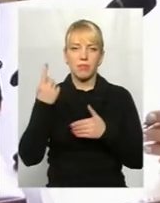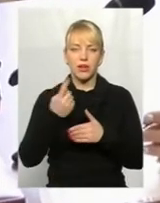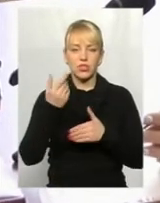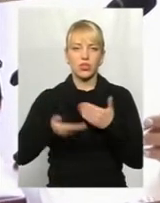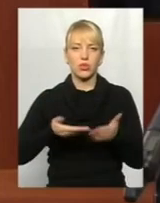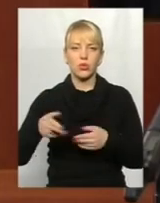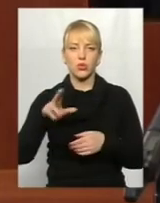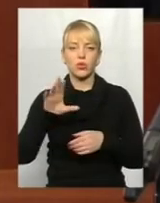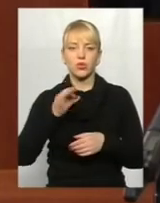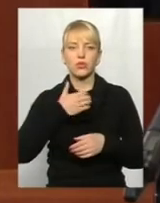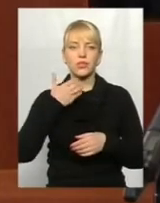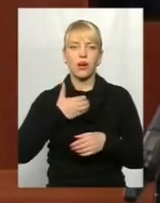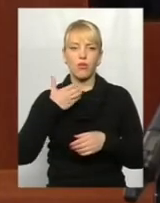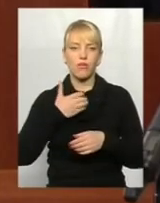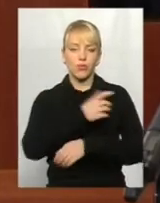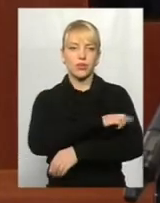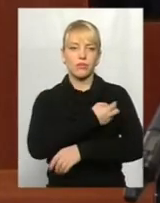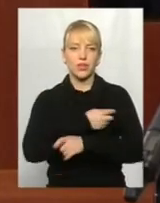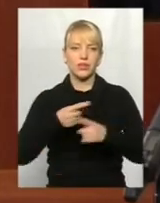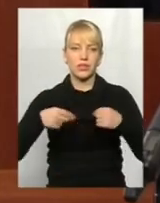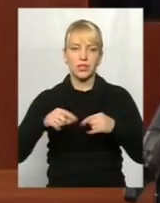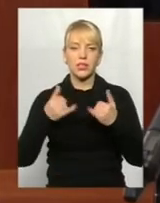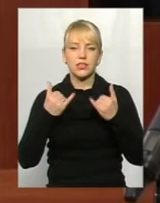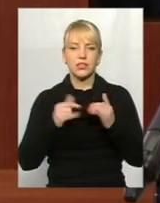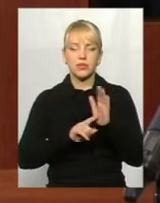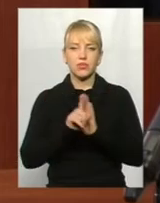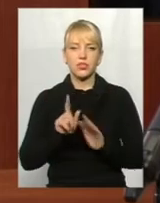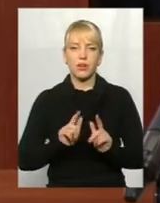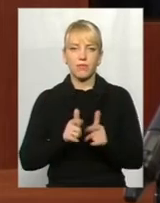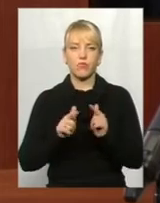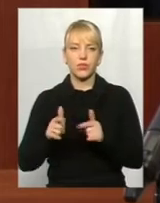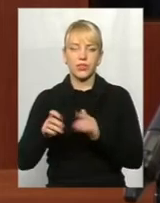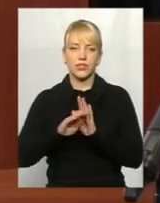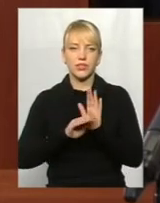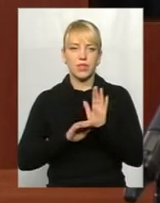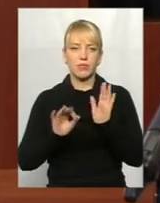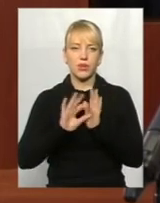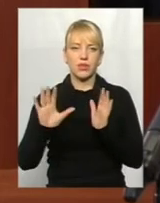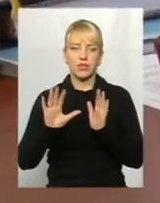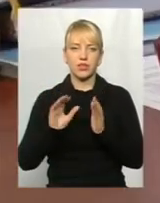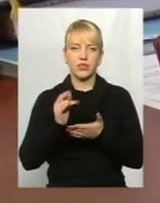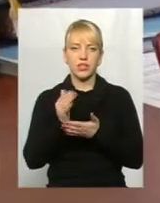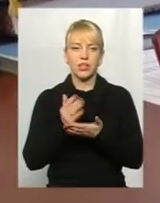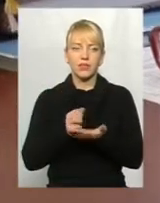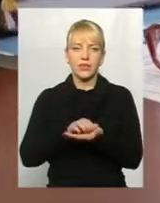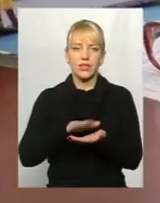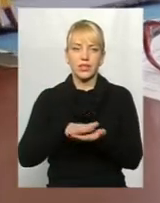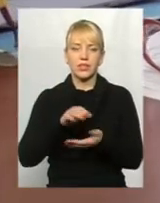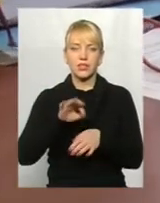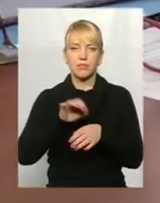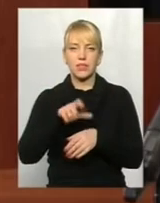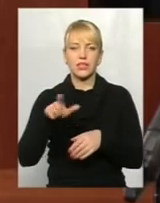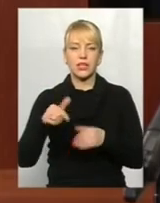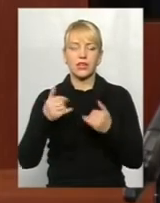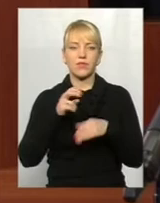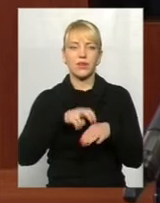Зараз ми починаємо вводити в систему електронний реєстр пацієнтів. Лікар